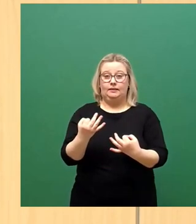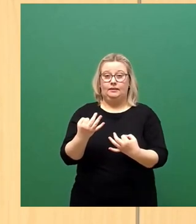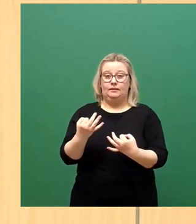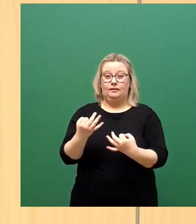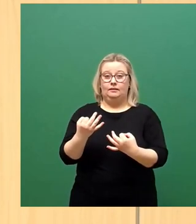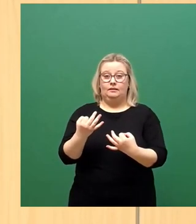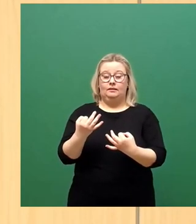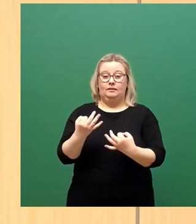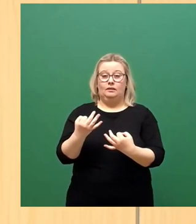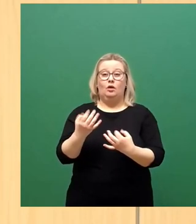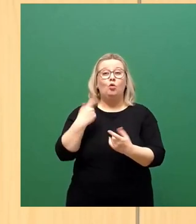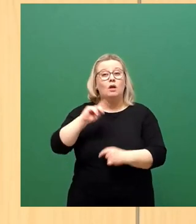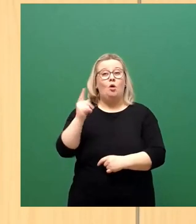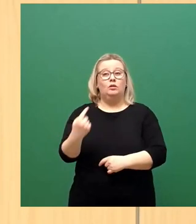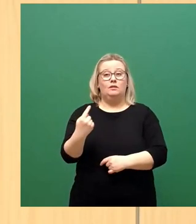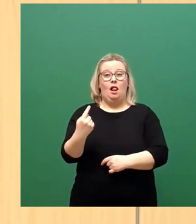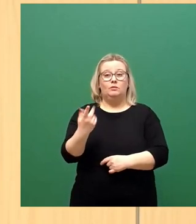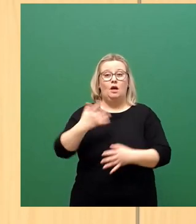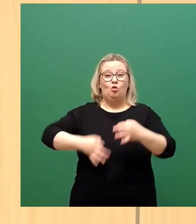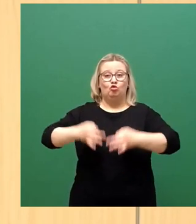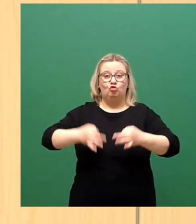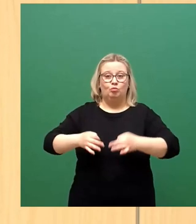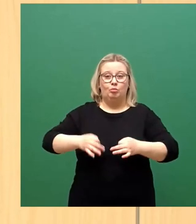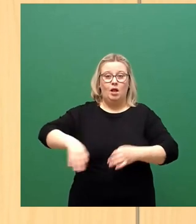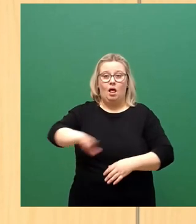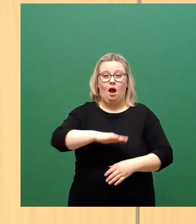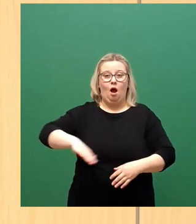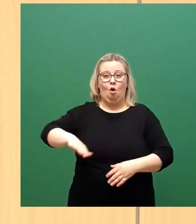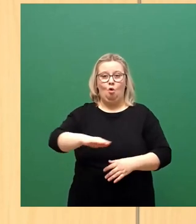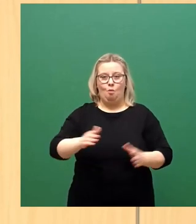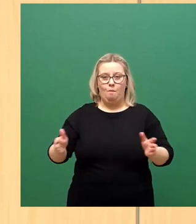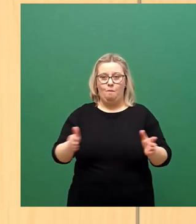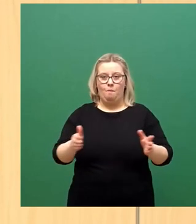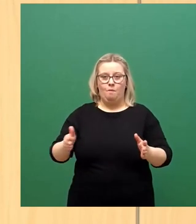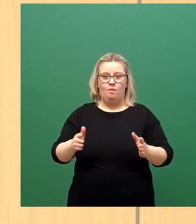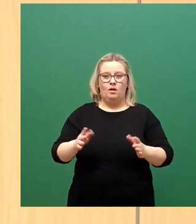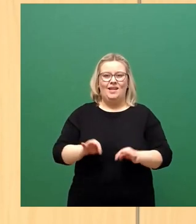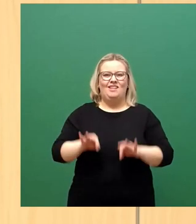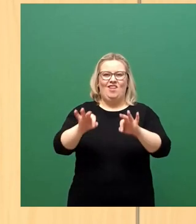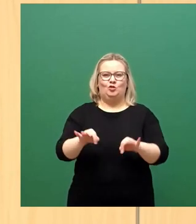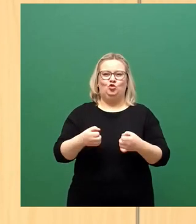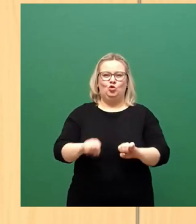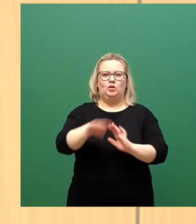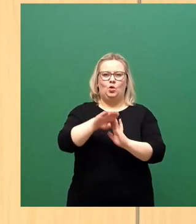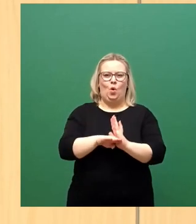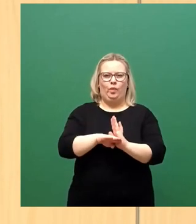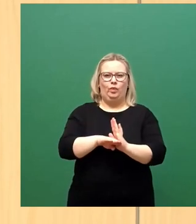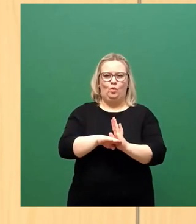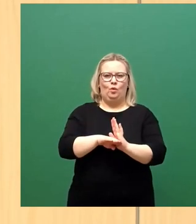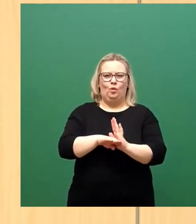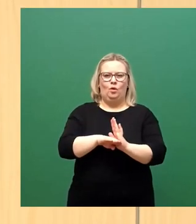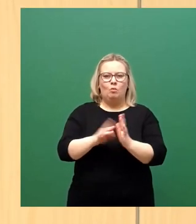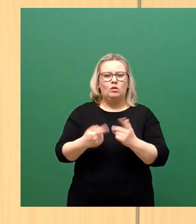Und er kann Spielräume aus dem Infektionsschutzgesetz oder der Corona-Schutzverordnung für kommunales Handeln nutzen.